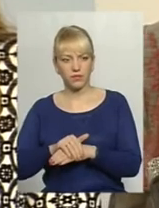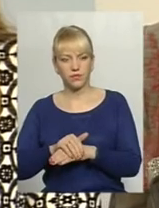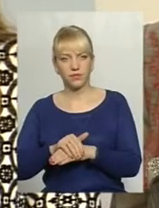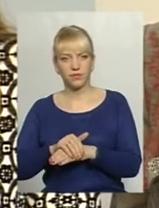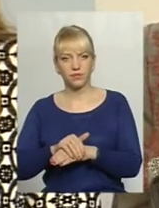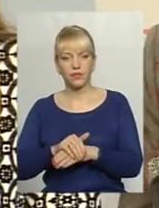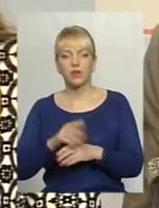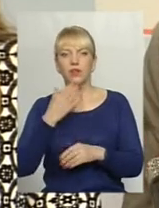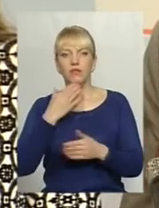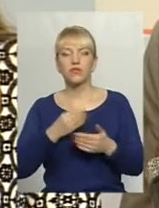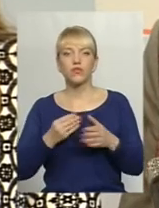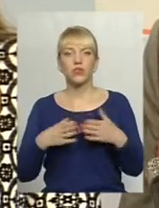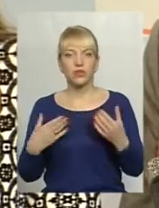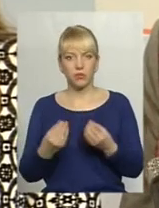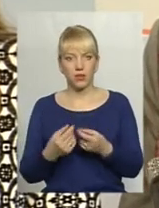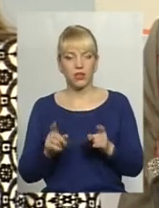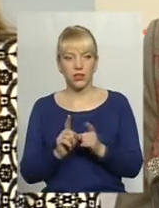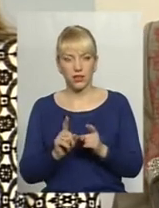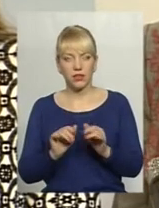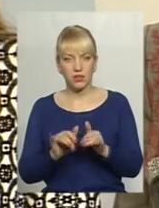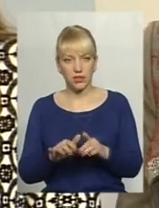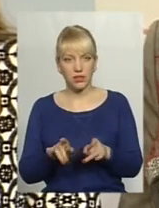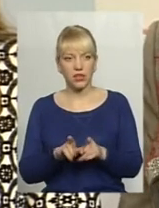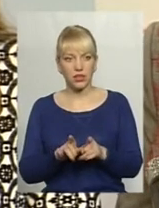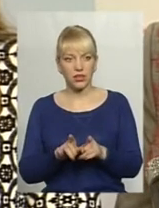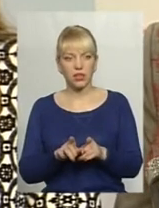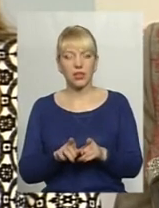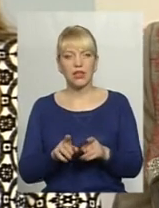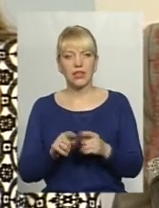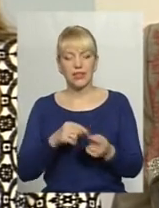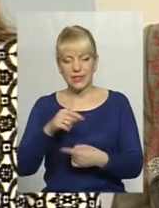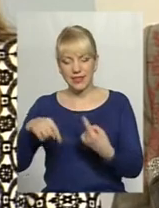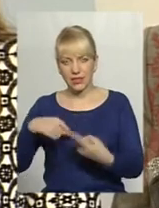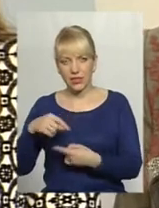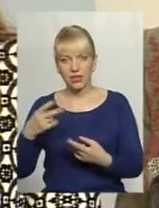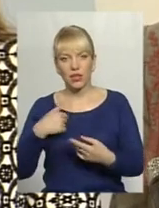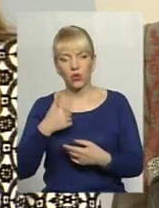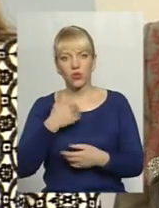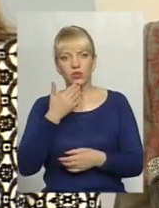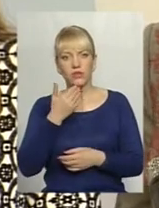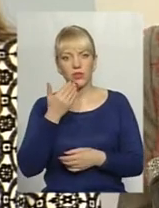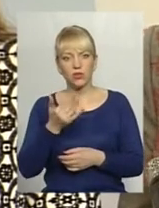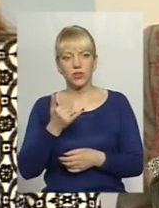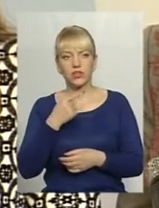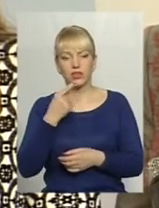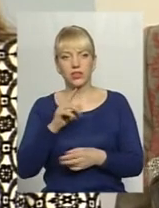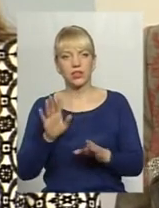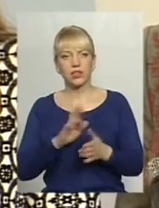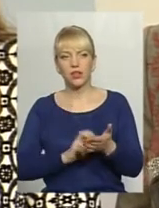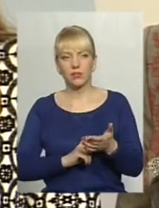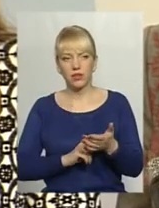в своїй сім'ї такі дії, такий цикл, я хочу звернутися і сказати не бійтеся